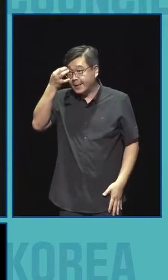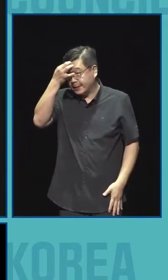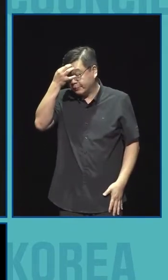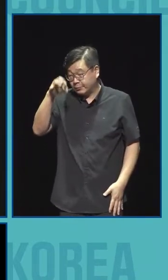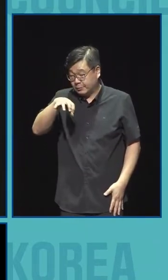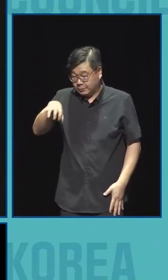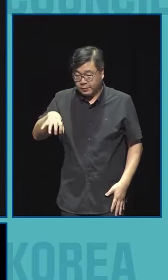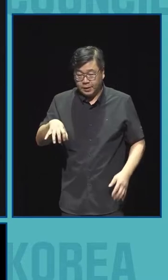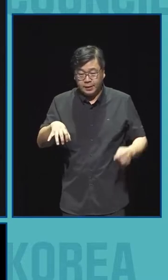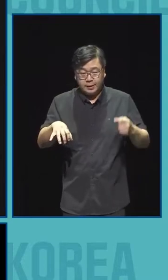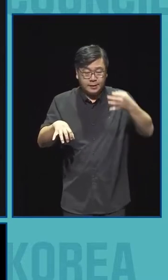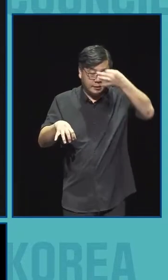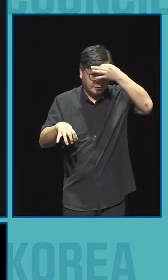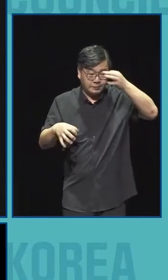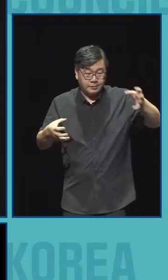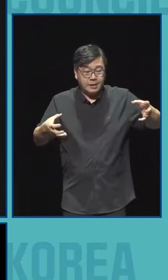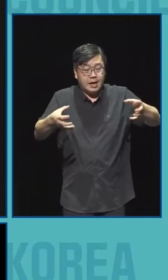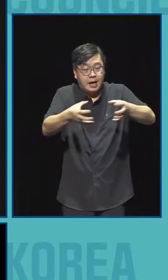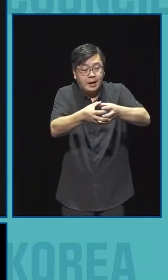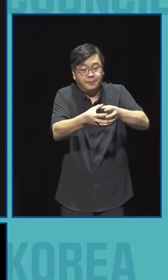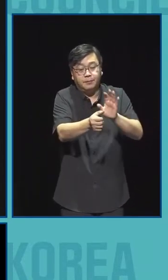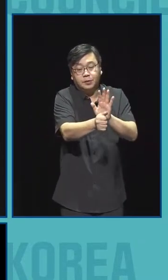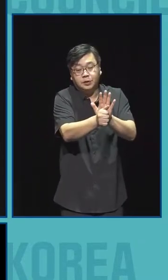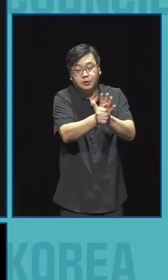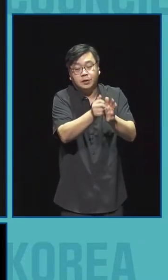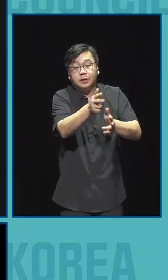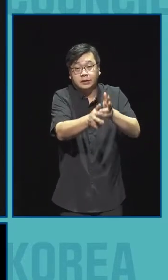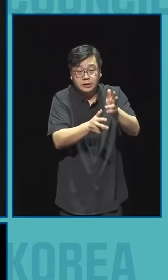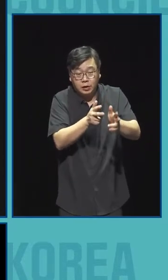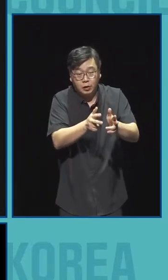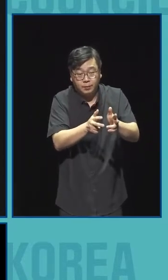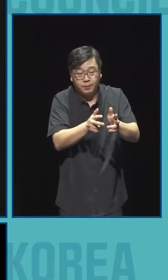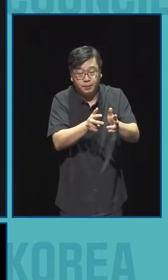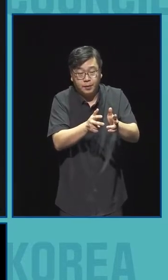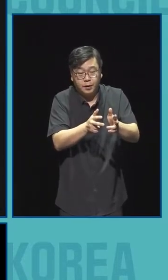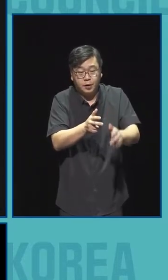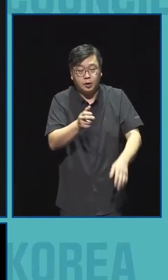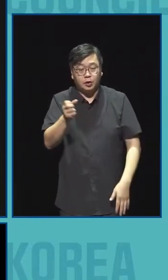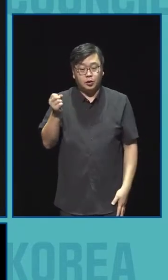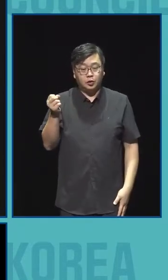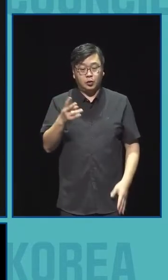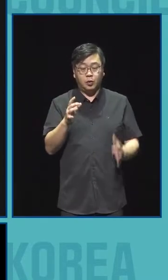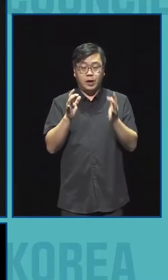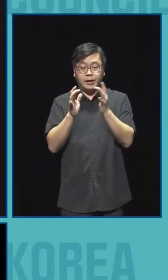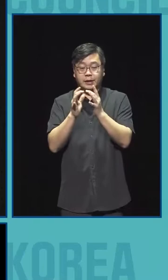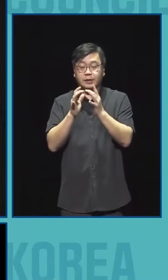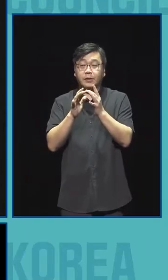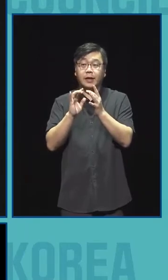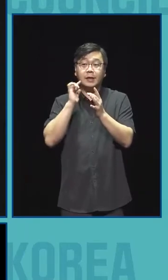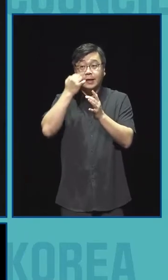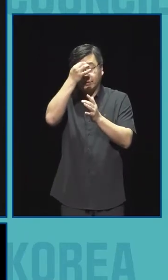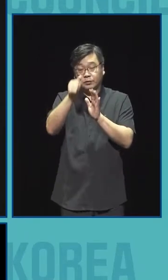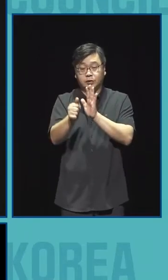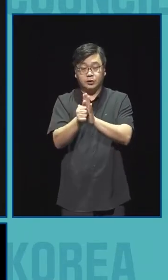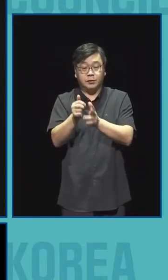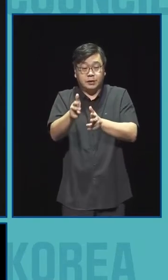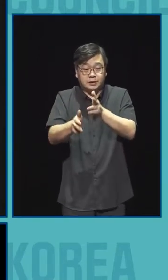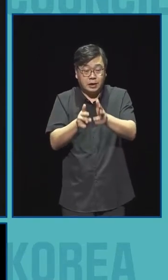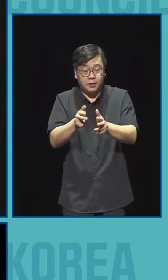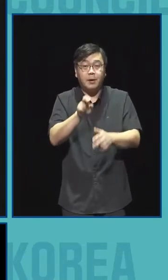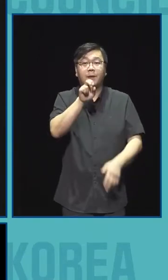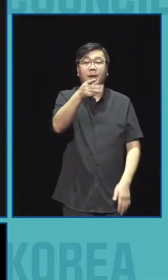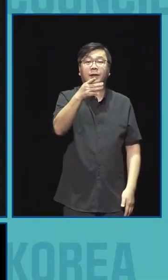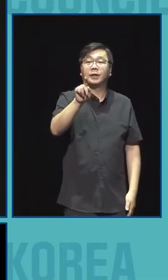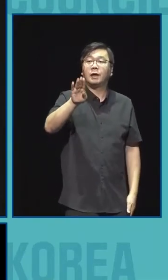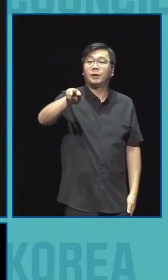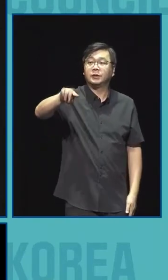그리고 예술기술 매칭 지원사업 그리고 국고 일반회계를 이용하여 온라인 미디어 예술활동 지원사업과 메타버스